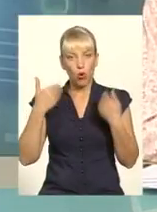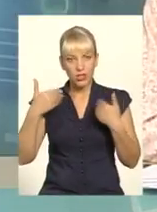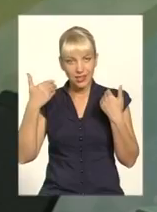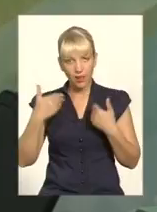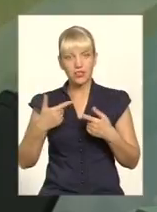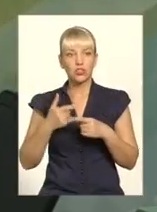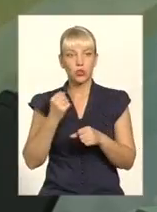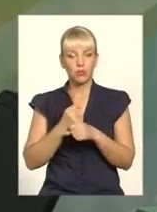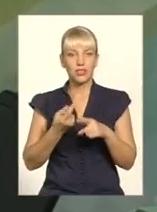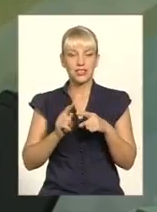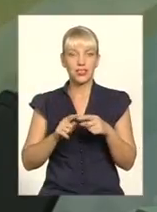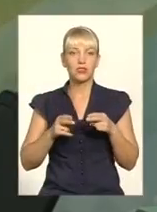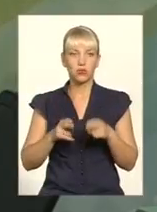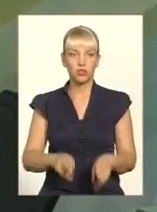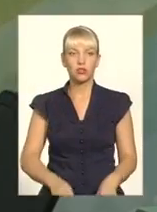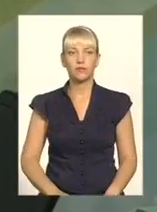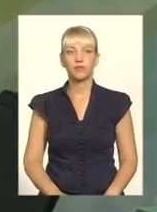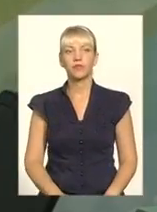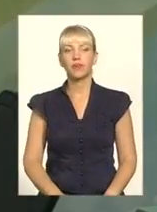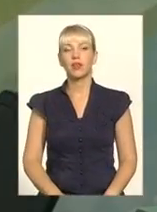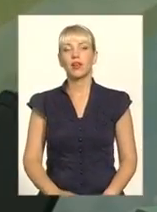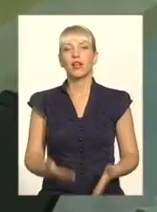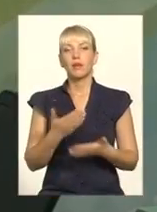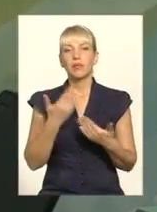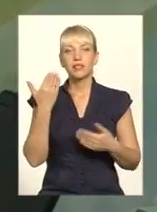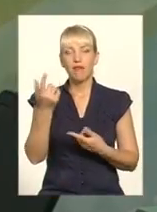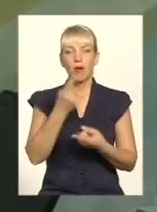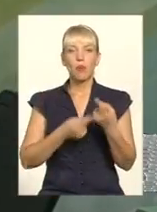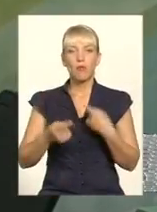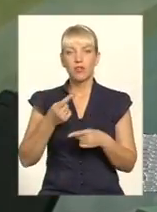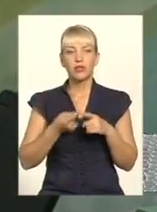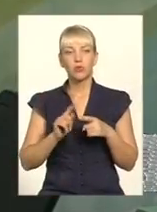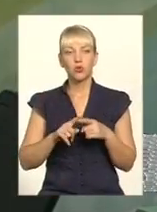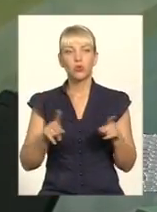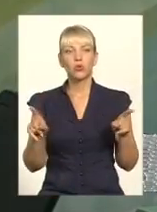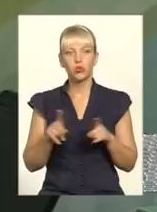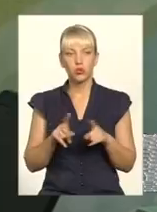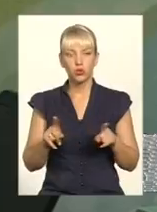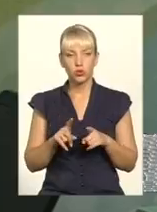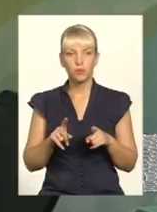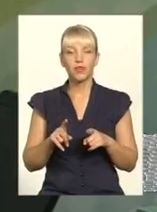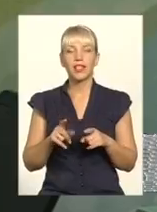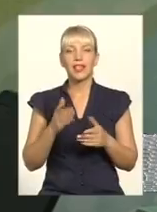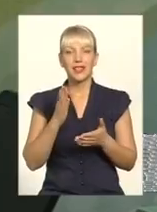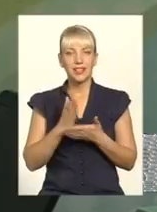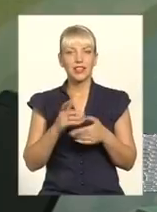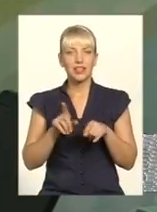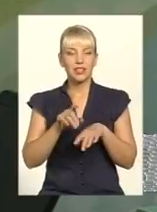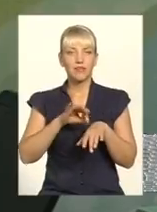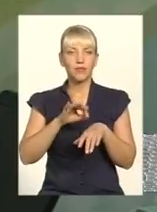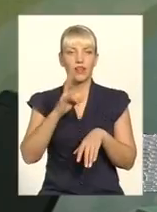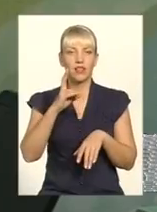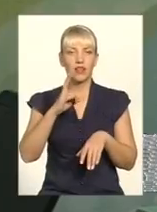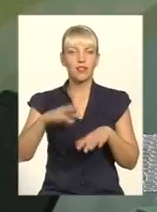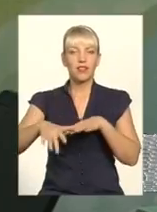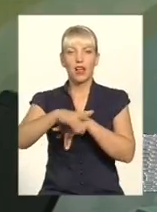злочин. Так, безумовно. Ми якраз з вами повертаємося знову до того ж таки феномену натовпу, тому що ця людина, як